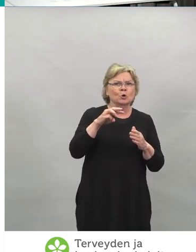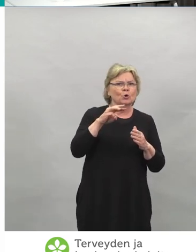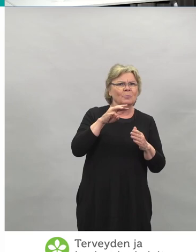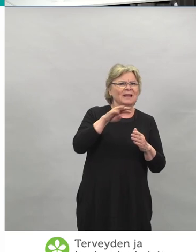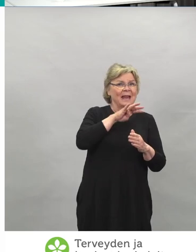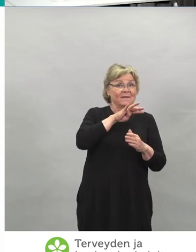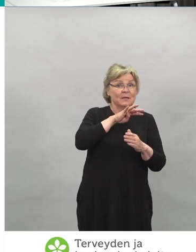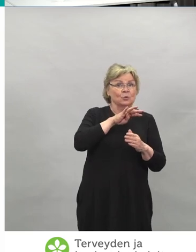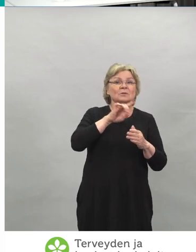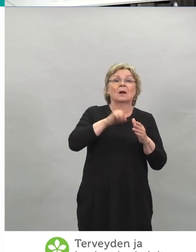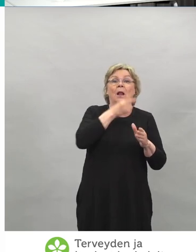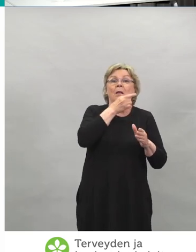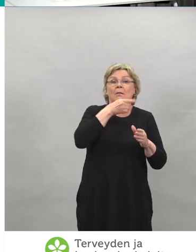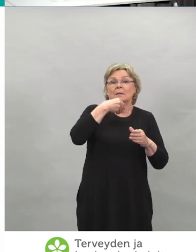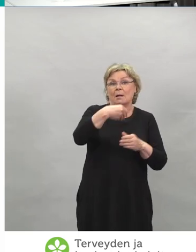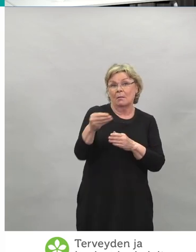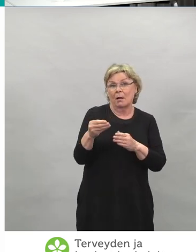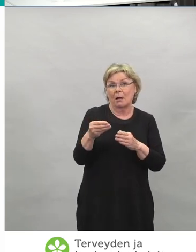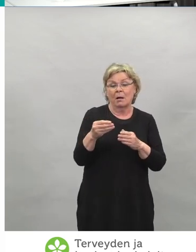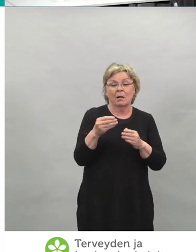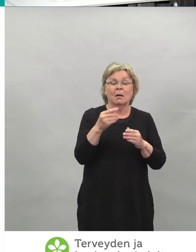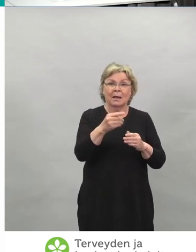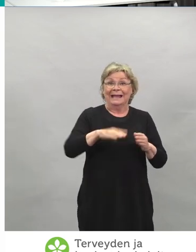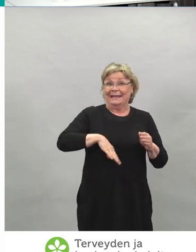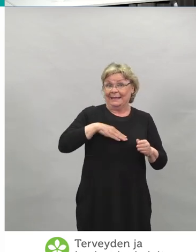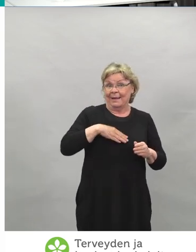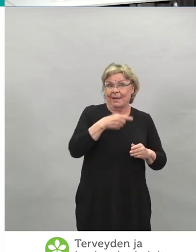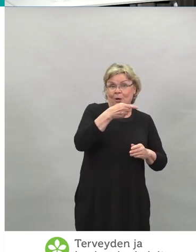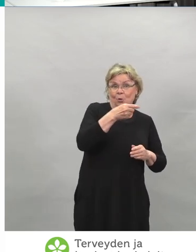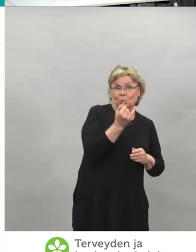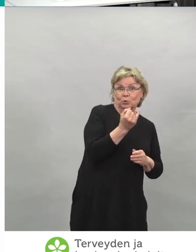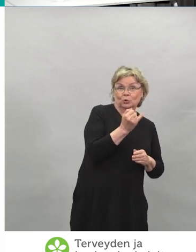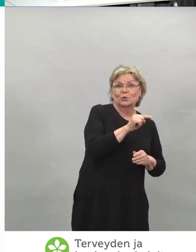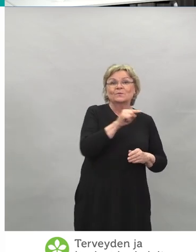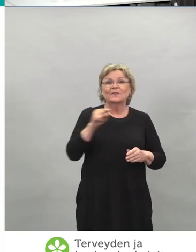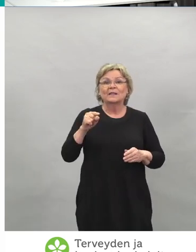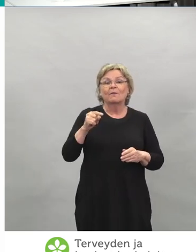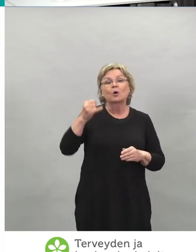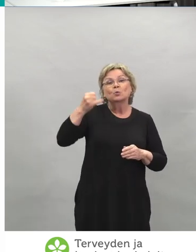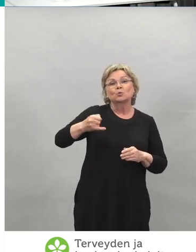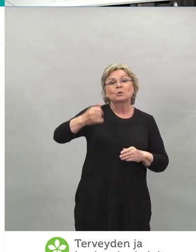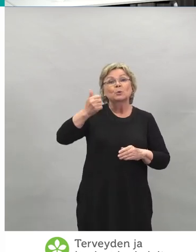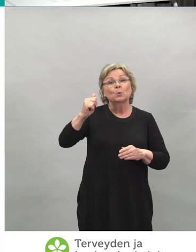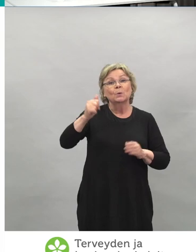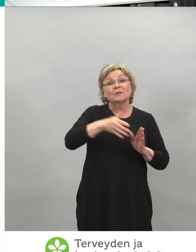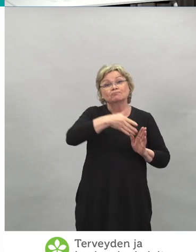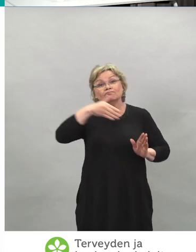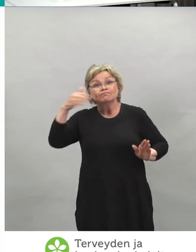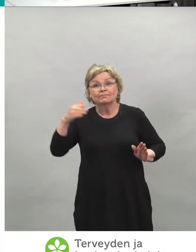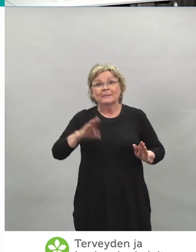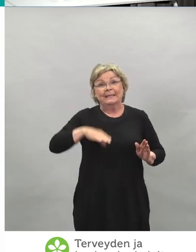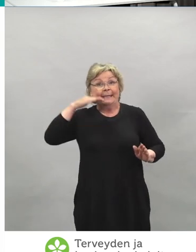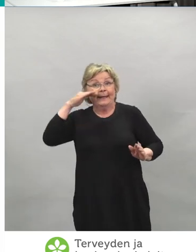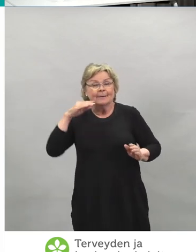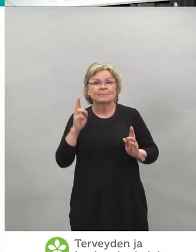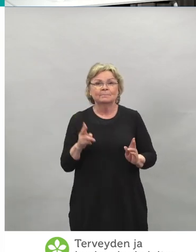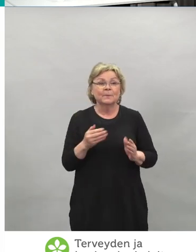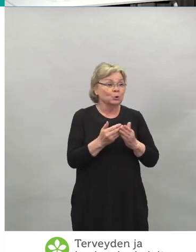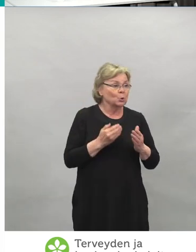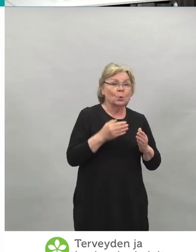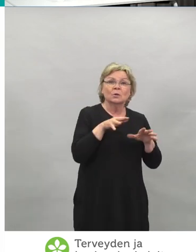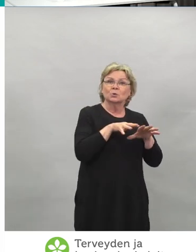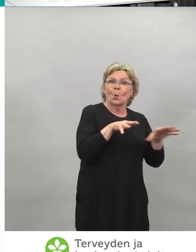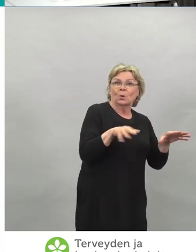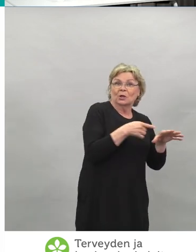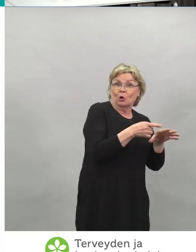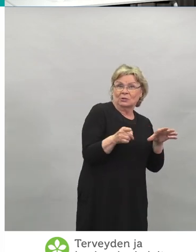alettiin jakelemaan 16-69 vuotiaiden määrän mukaan, kun valtaosa 70-vuotiaista oli jo